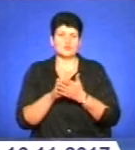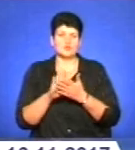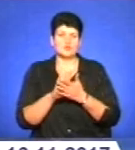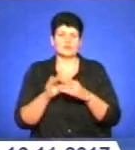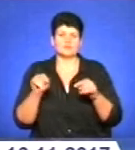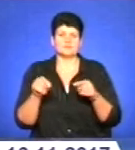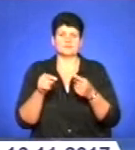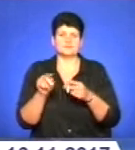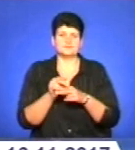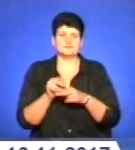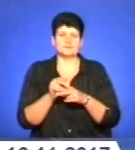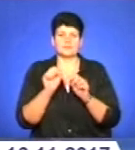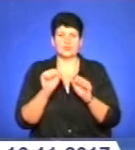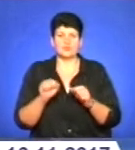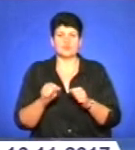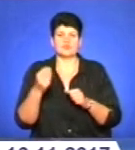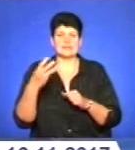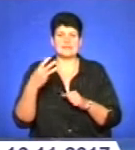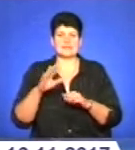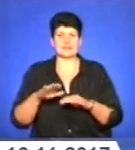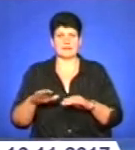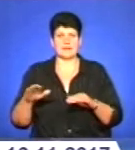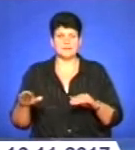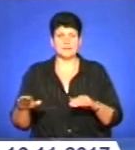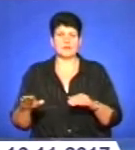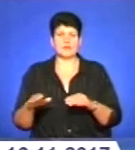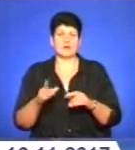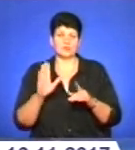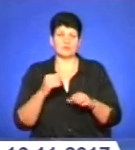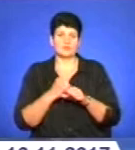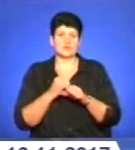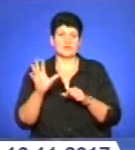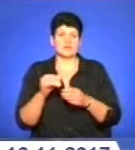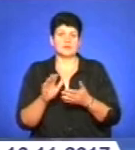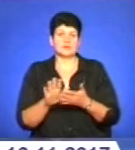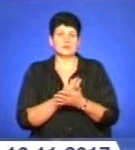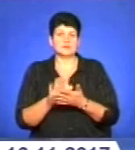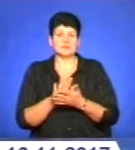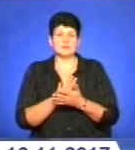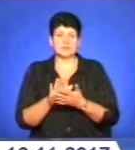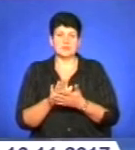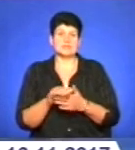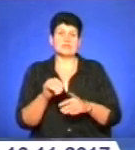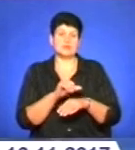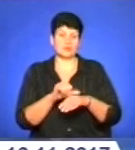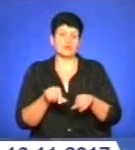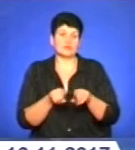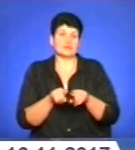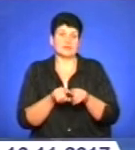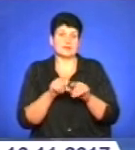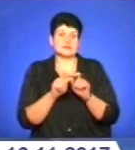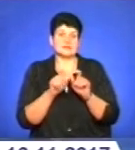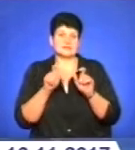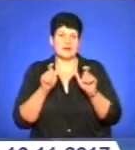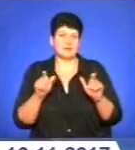реабілітацію одночасно зможуть проходити 30 діток. Медперсонал працюватиме на волонтерських засадах. За кордоном лікувальні заклади такого